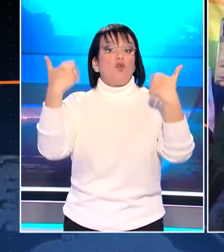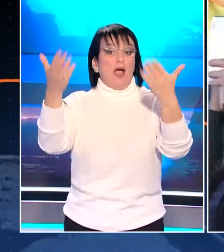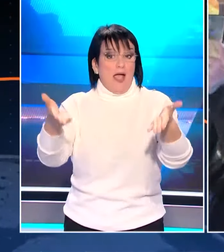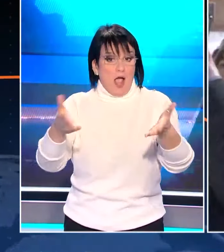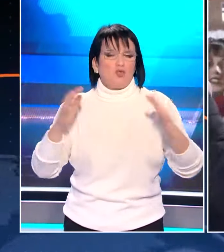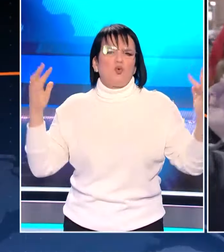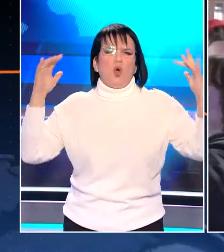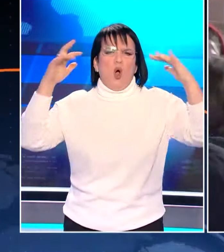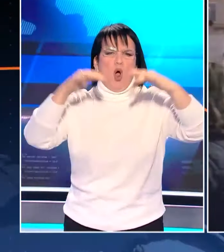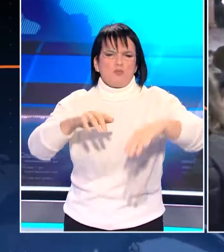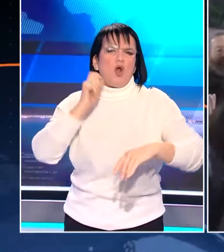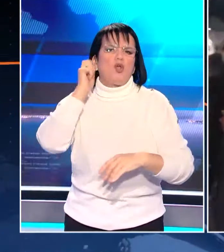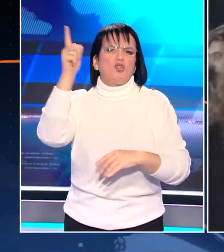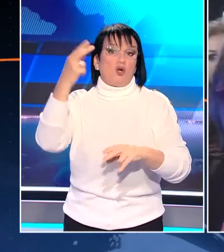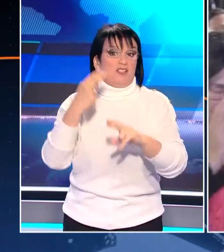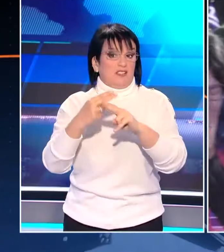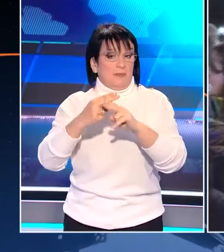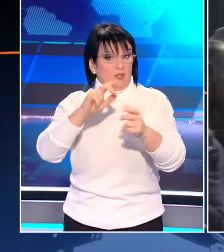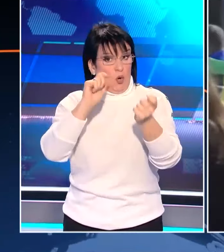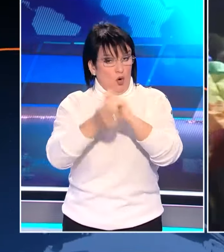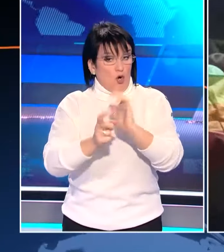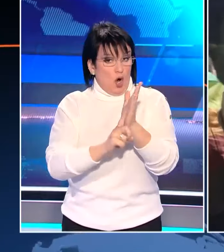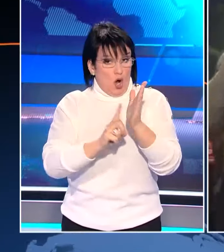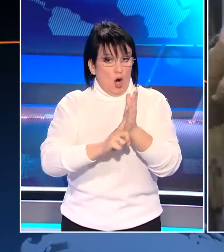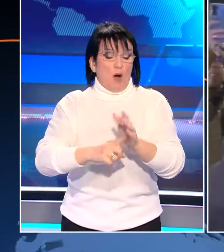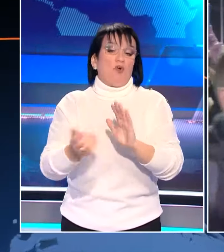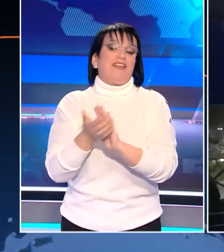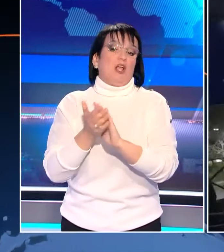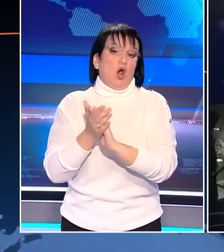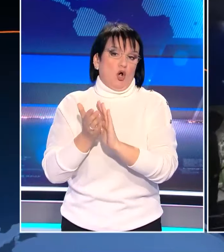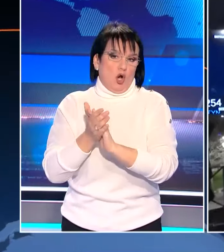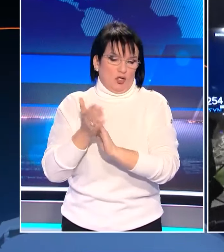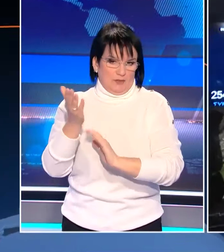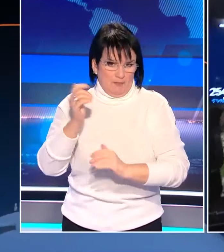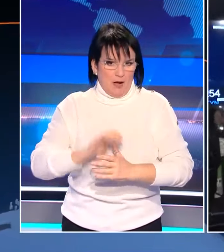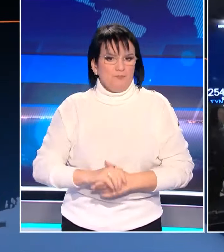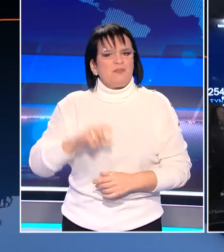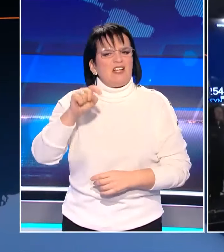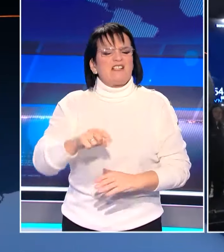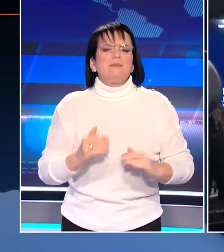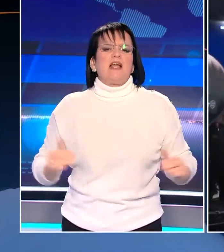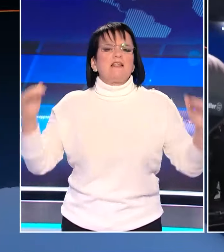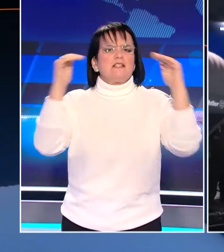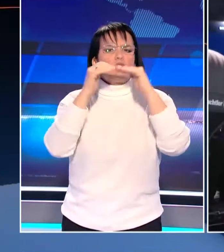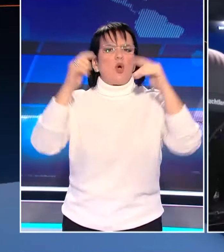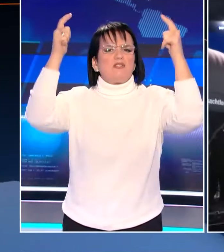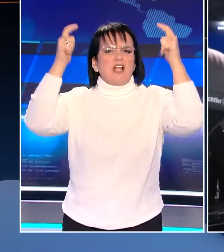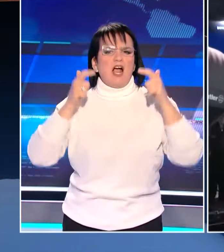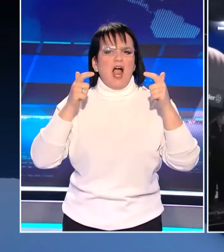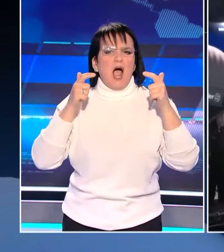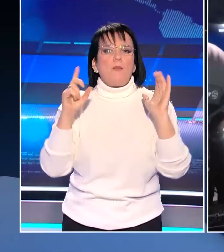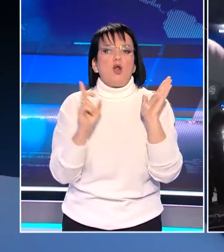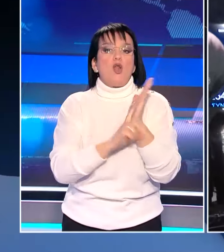κόσμου που είχε συγκεντρωθεί για να γιορτάσει τη σημαντική μεταρρύθμιση, ξεσπούσες οι χειροκροτήματα. Σήμερα, η ισότητα στο γάμο